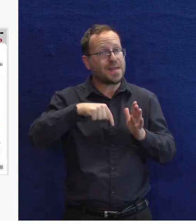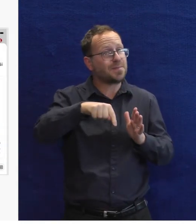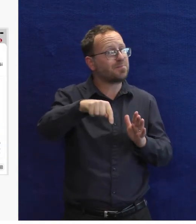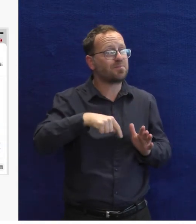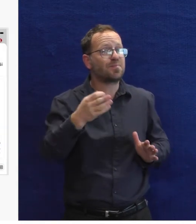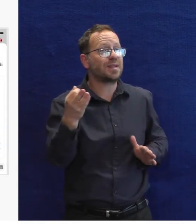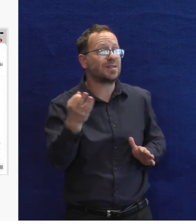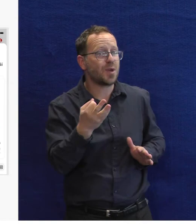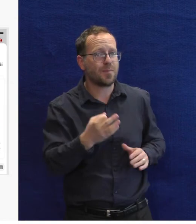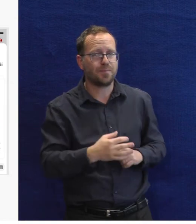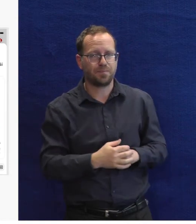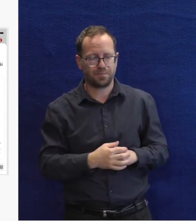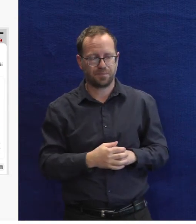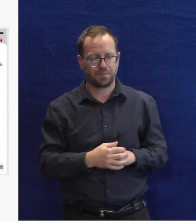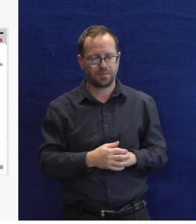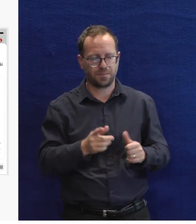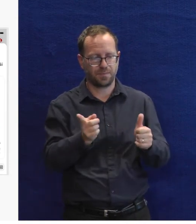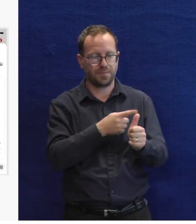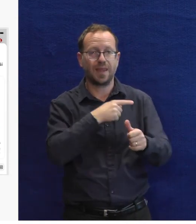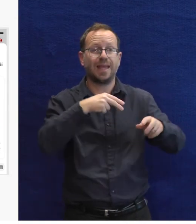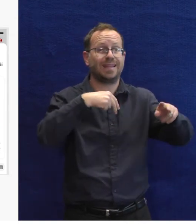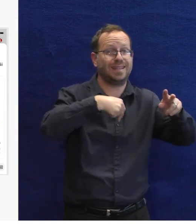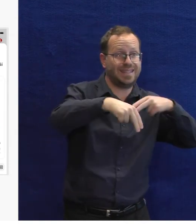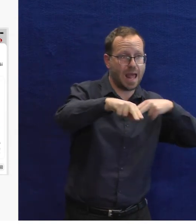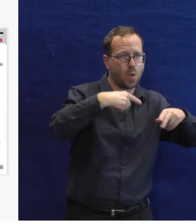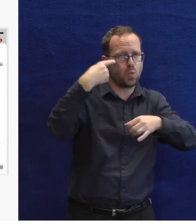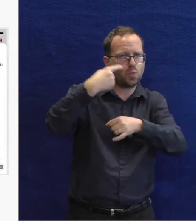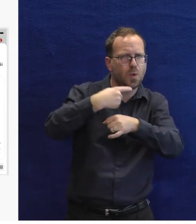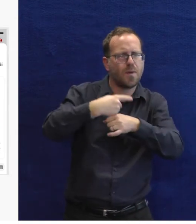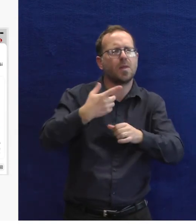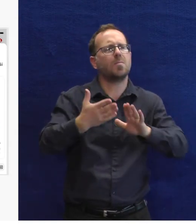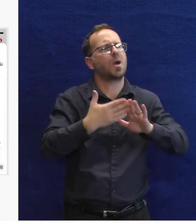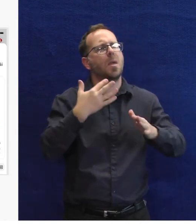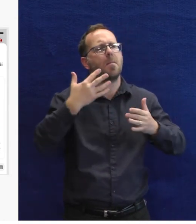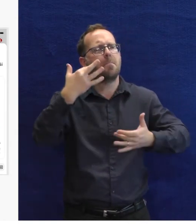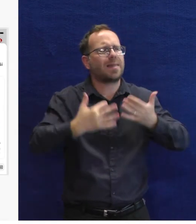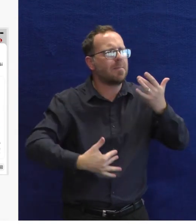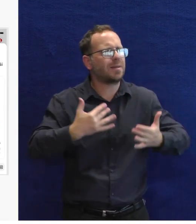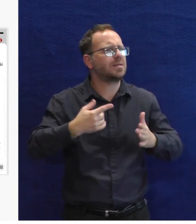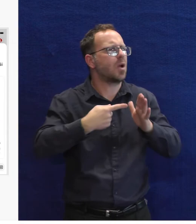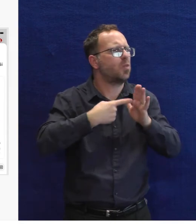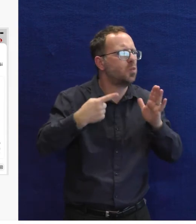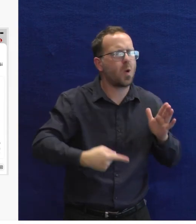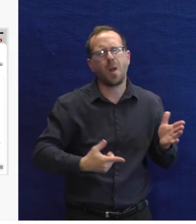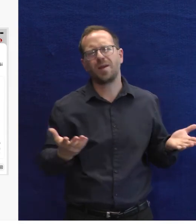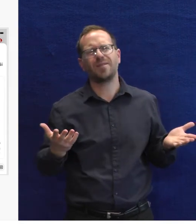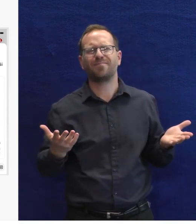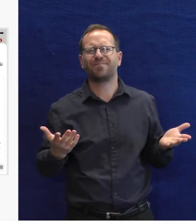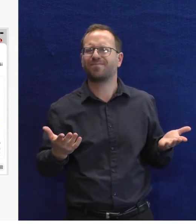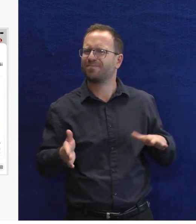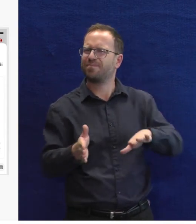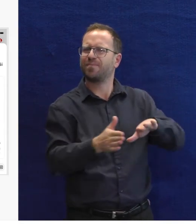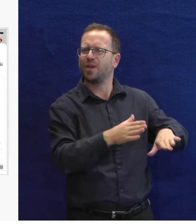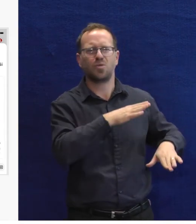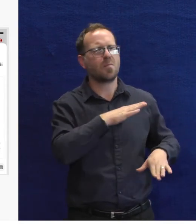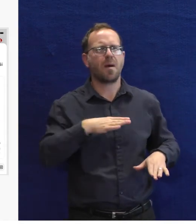Z našich dalších plánů lehce nastíním. Dialog s uživatelem už jsem zmiňoval. Dneska si povídáme jenom o matematických úlohách,